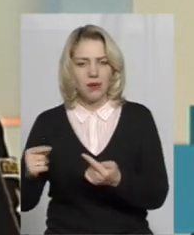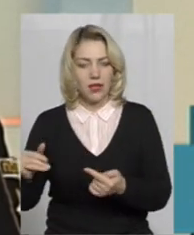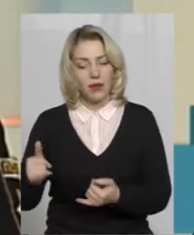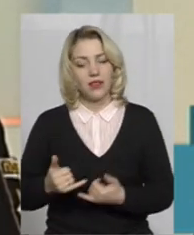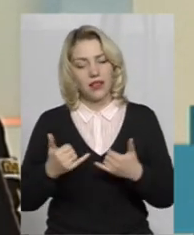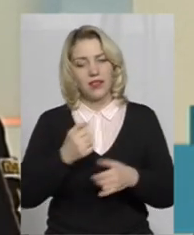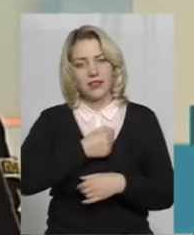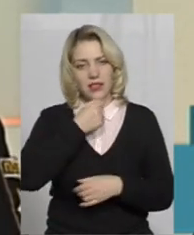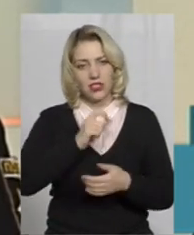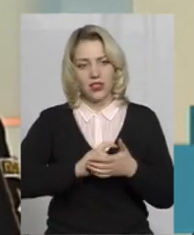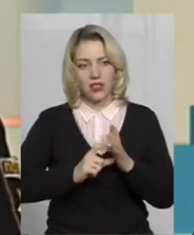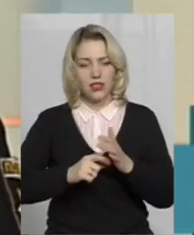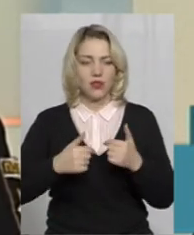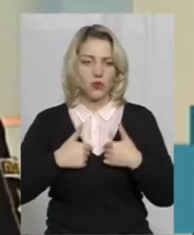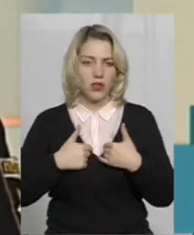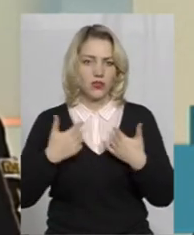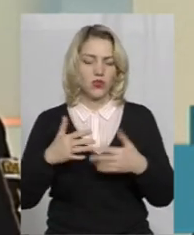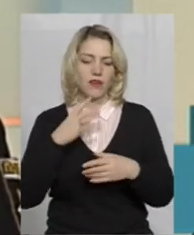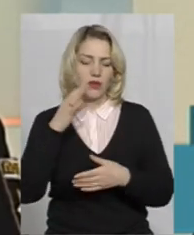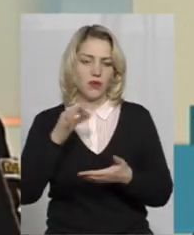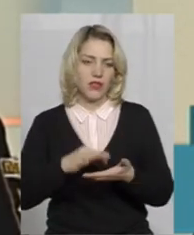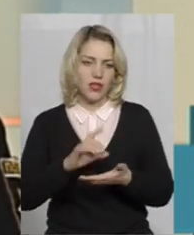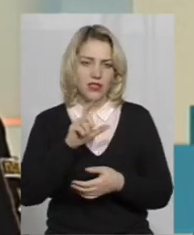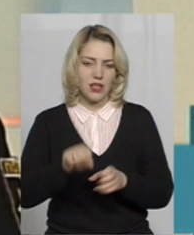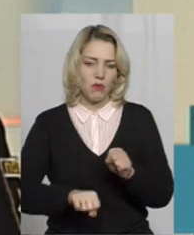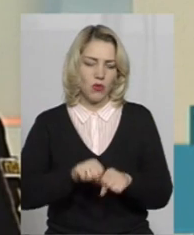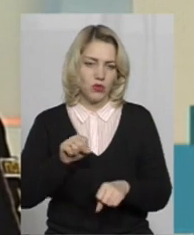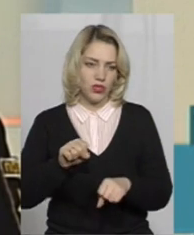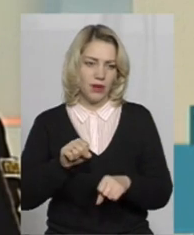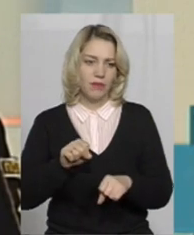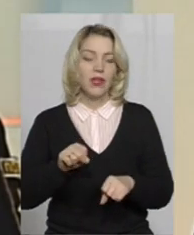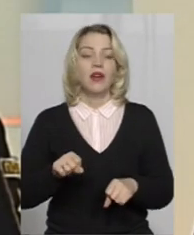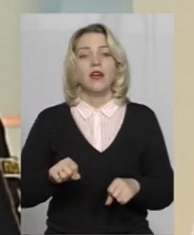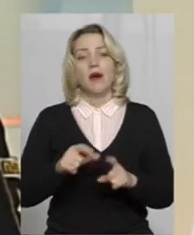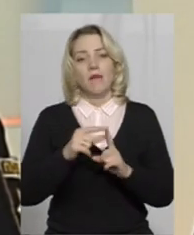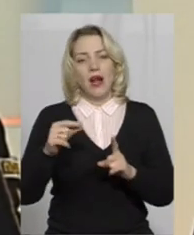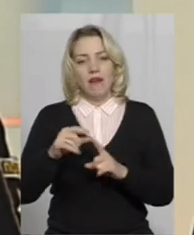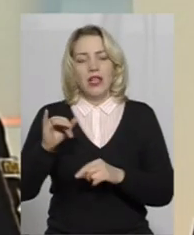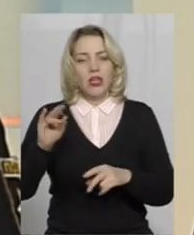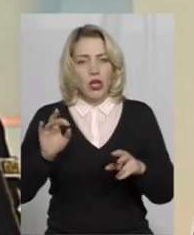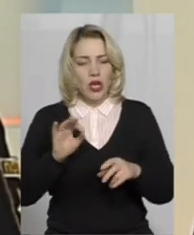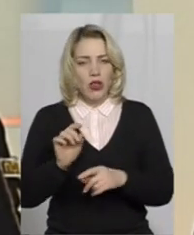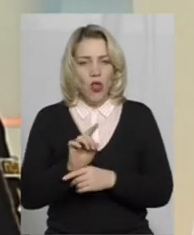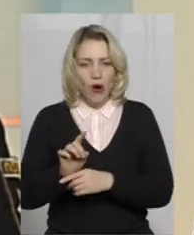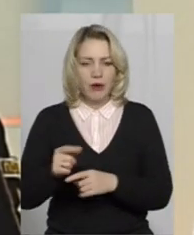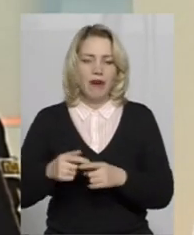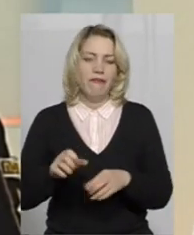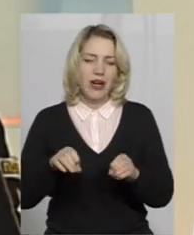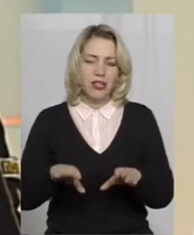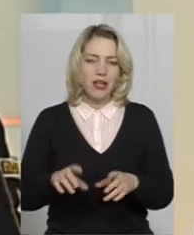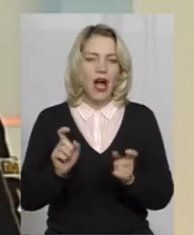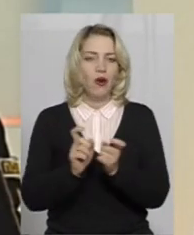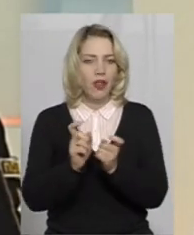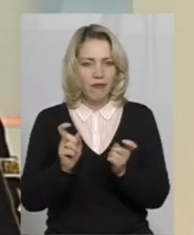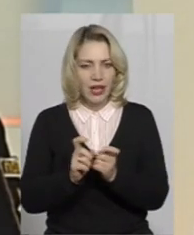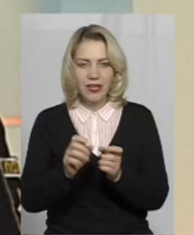старших класів це в нас відповідальність за порушення певних правил та норм, вирішення конфліктів,